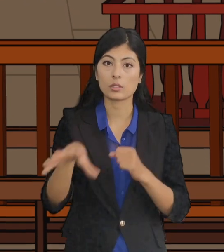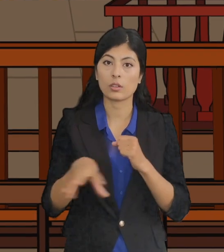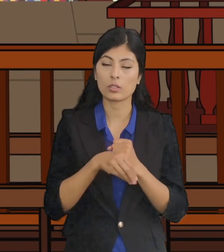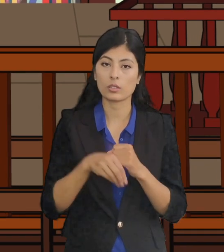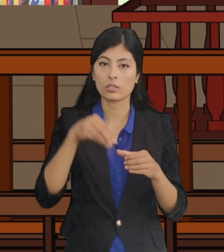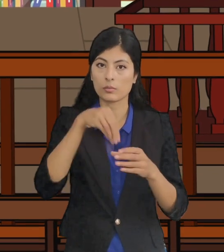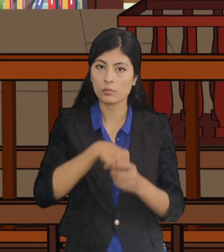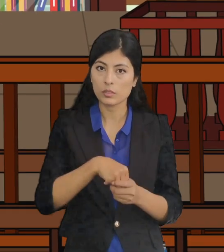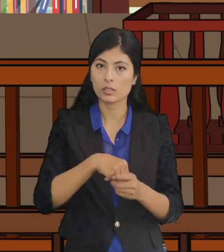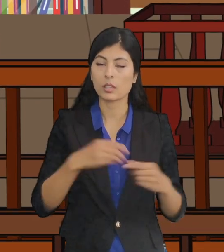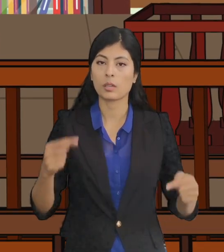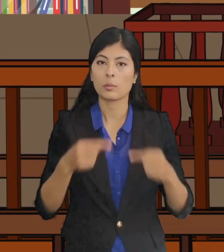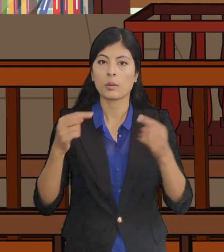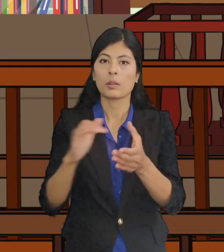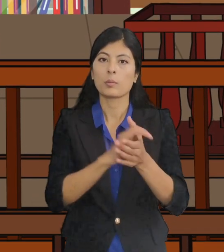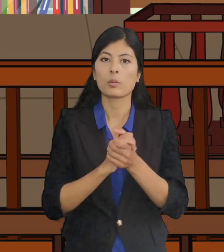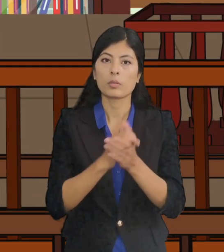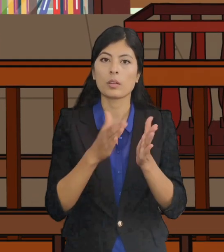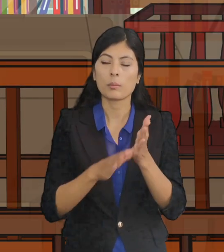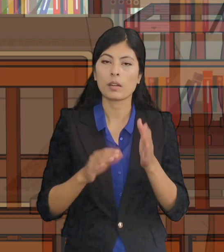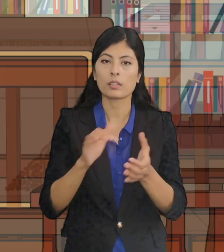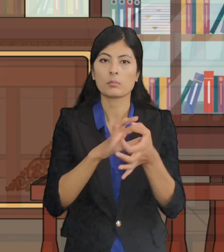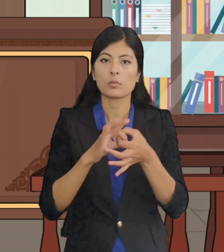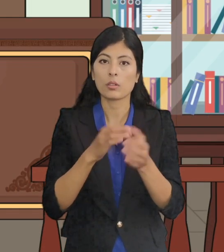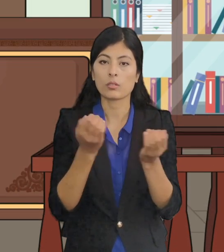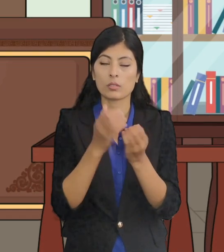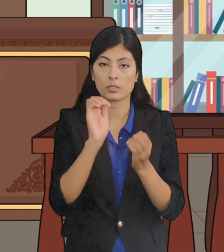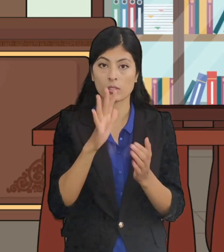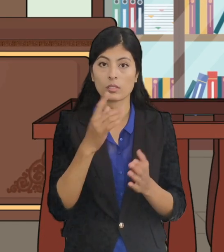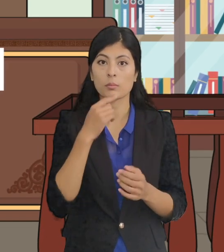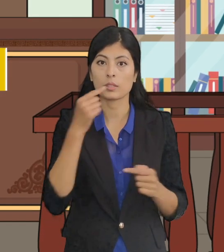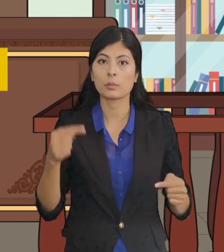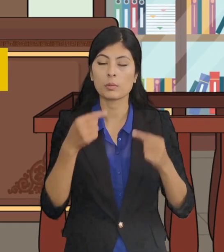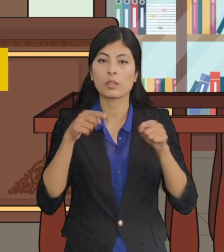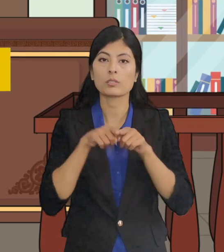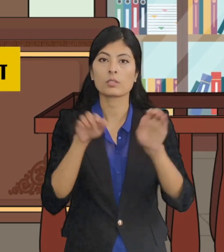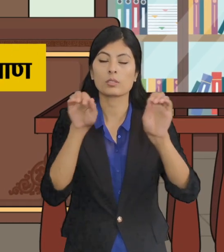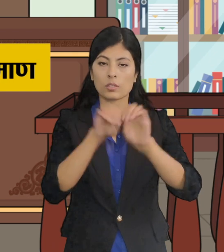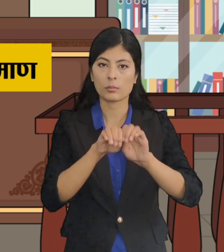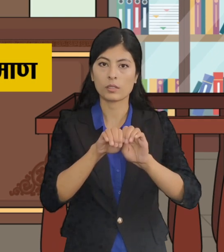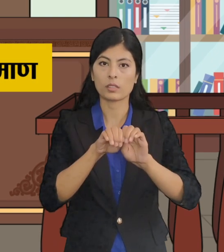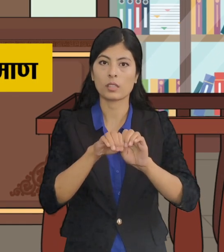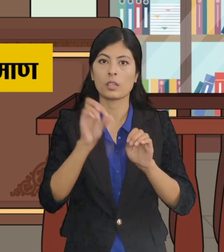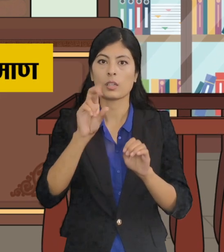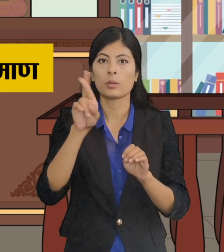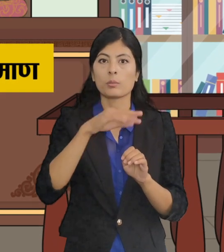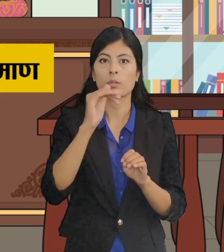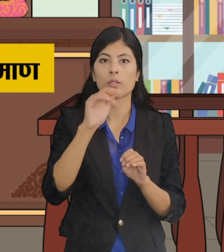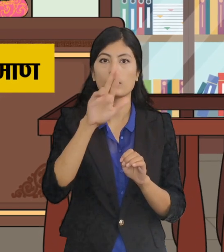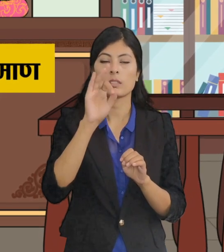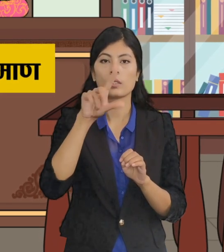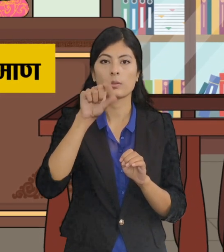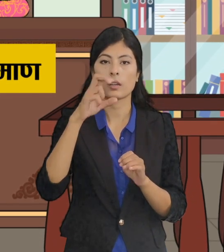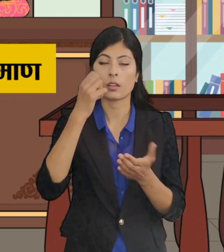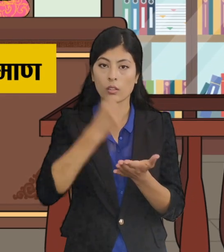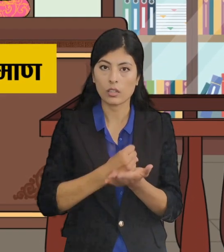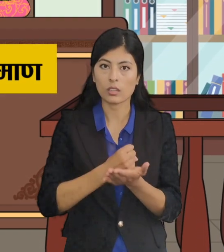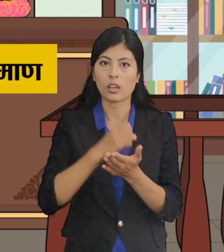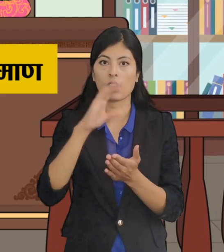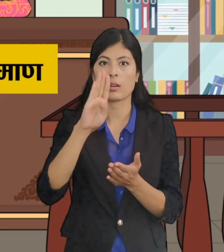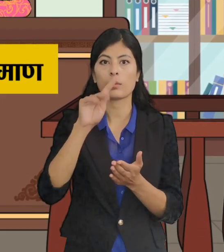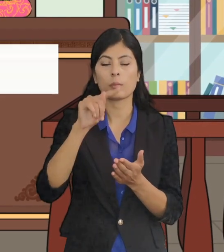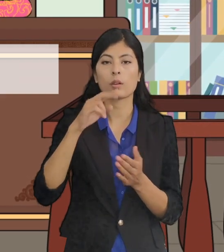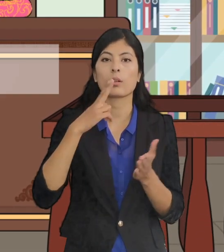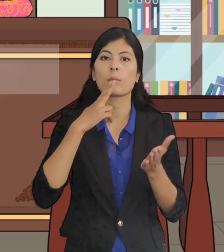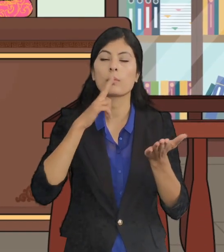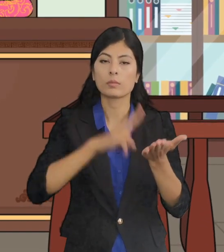विवाद मेल मिलाप से समाधान न होय सके वला भेला पर विवाद से संबंधित प्रतिवाद दर्ता आ ब्यान बगपत्र उआ